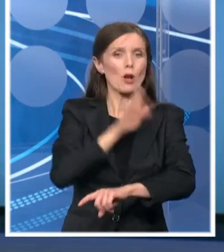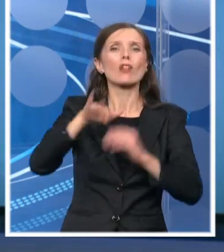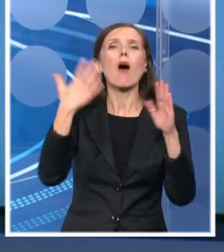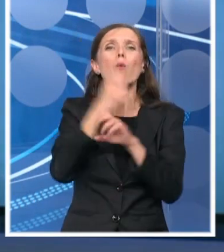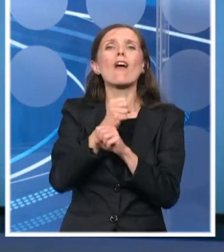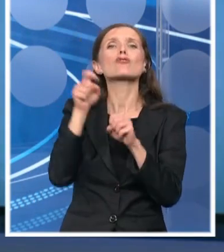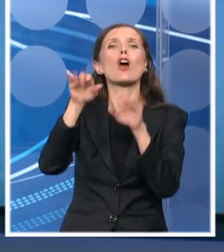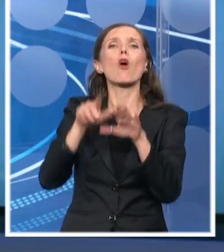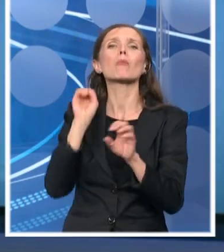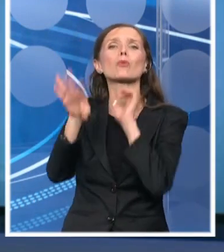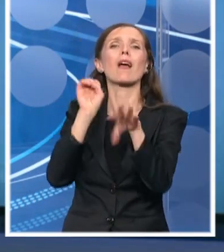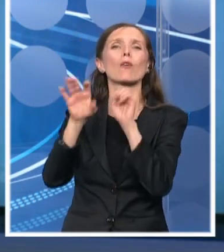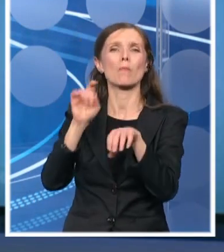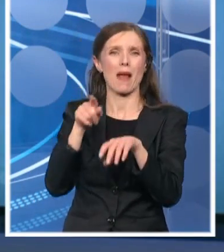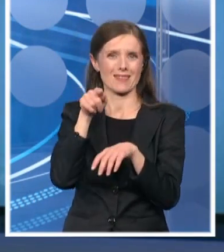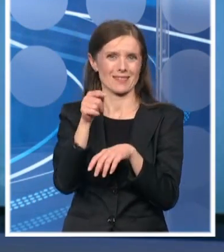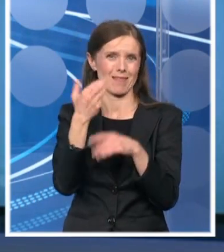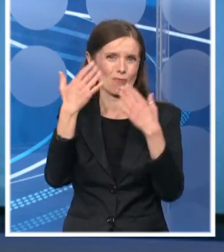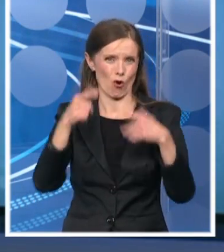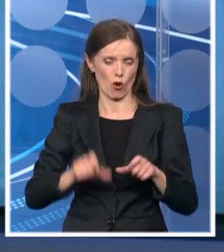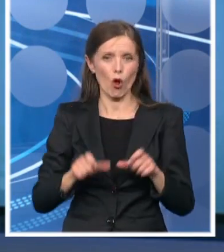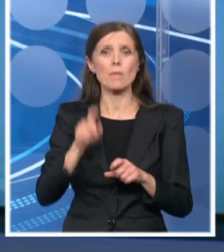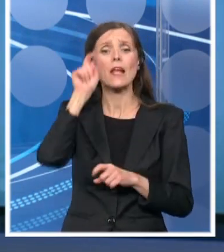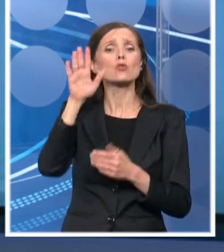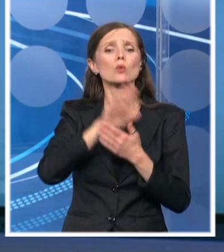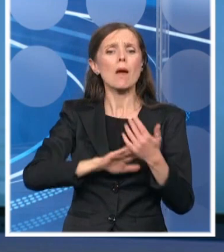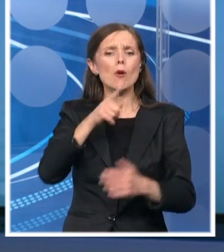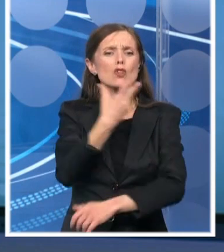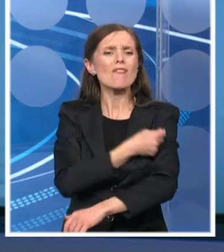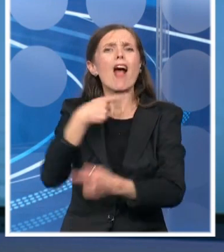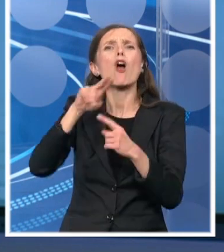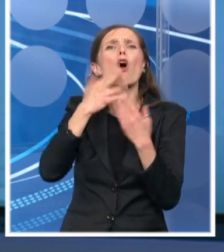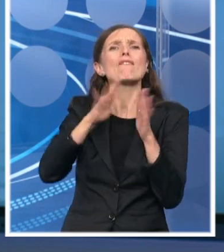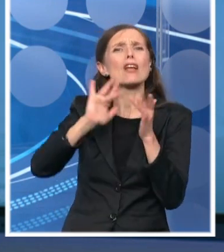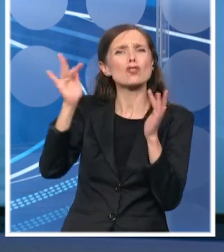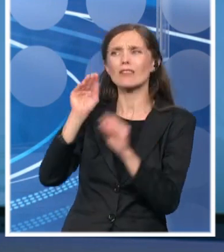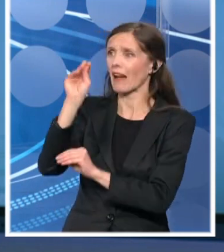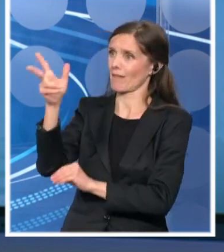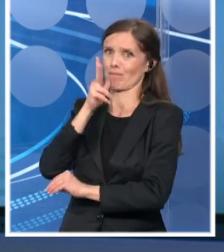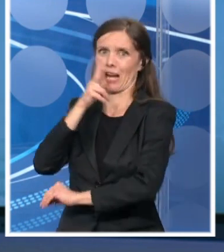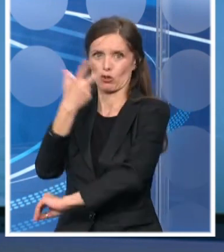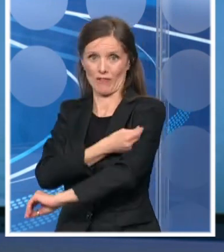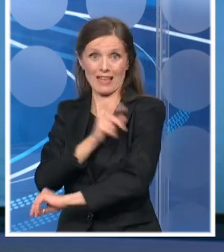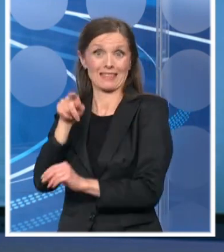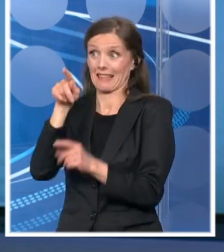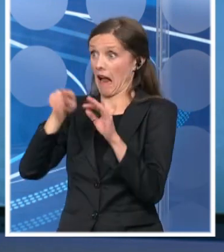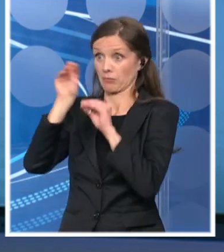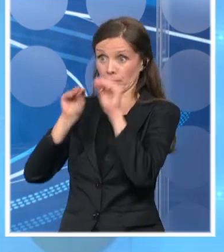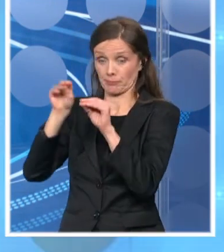počinje vakcinacija građana koji su se prijavili preko interneta. Na kojim redom će biti vakcinisani? Gde, koliko njih?